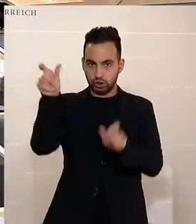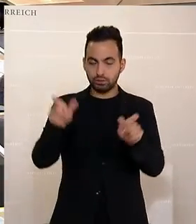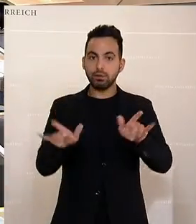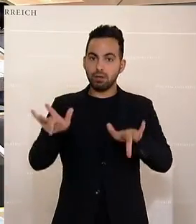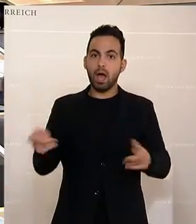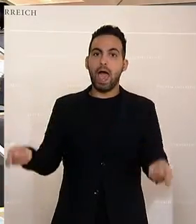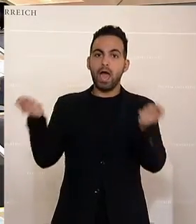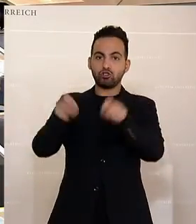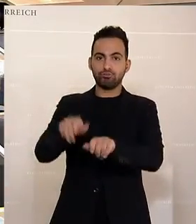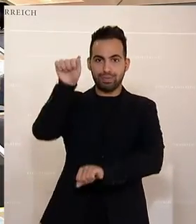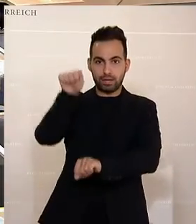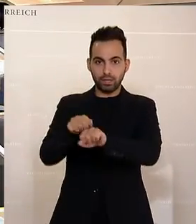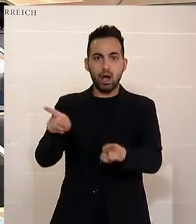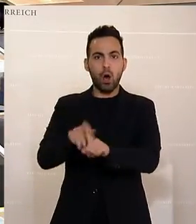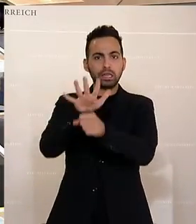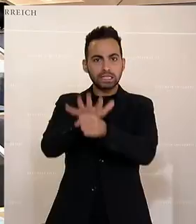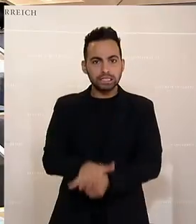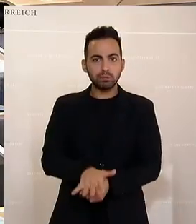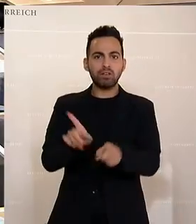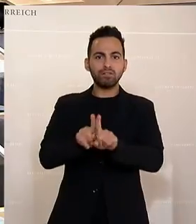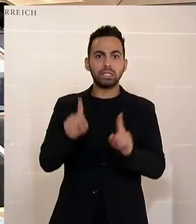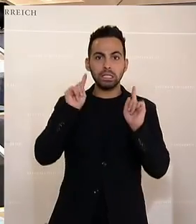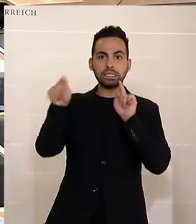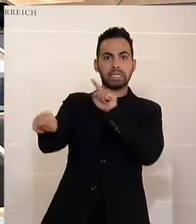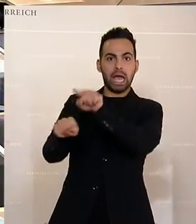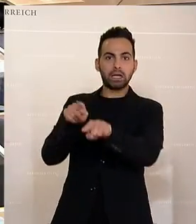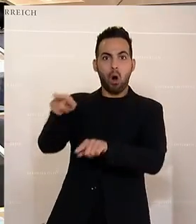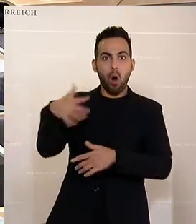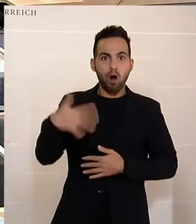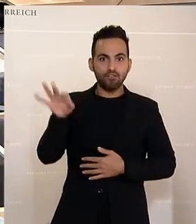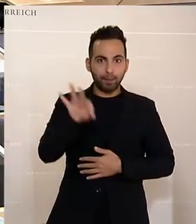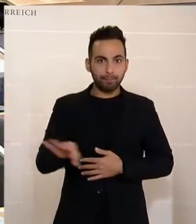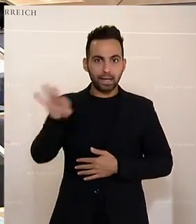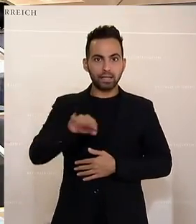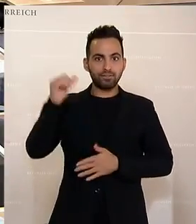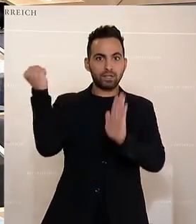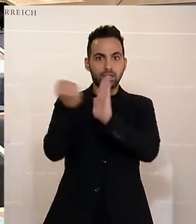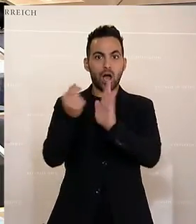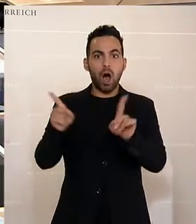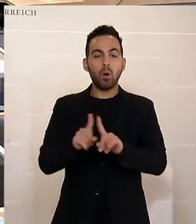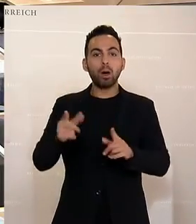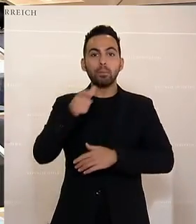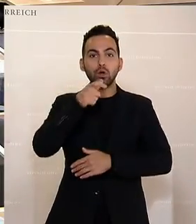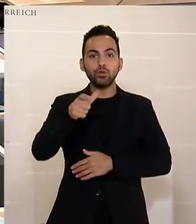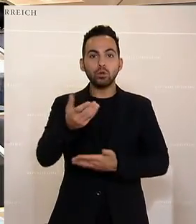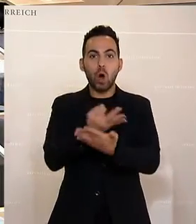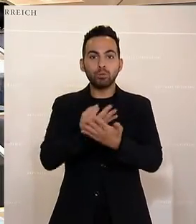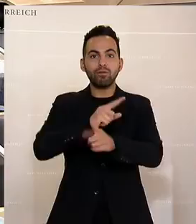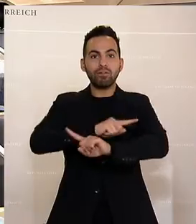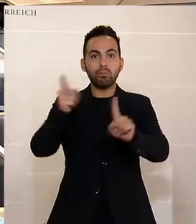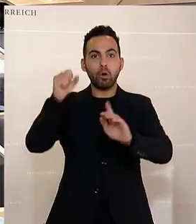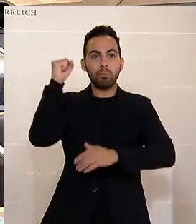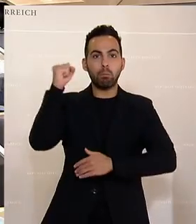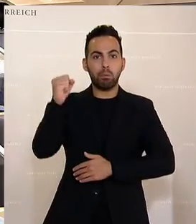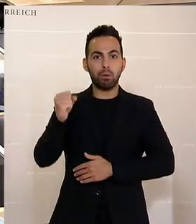diskreditieren gesunde Menschen, kriminalisieren gesunde Menschen und erteilen ihnen de facto ein Berufs und Ausbildungsverbot. Und auch wenn es dem Präsidenten